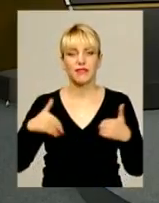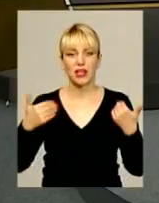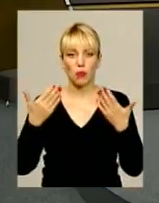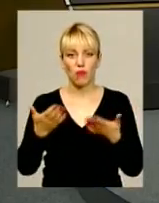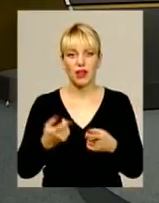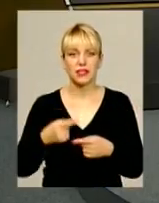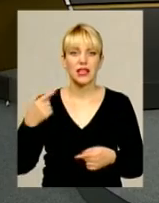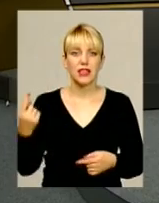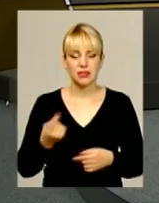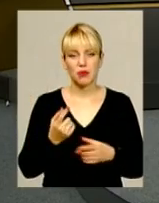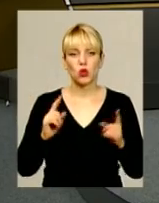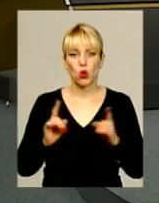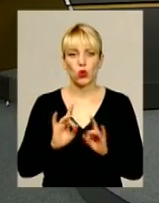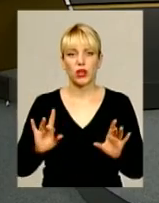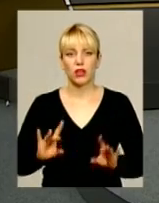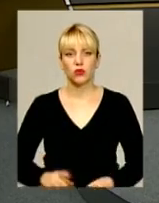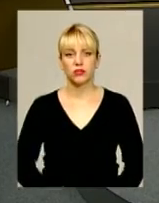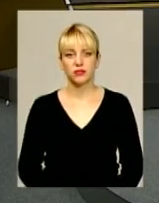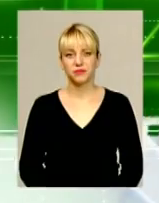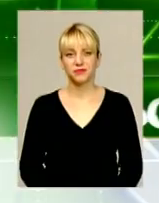вас і спершу короткий анонс.